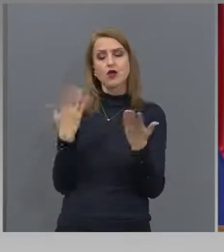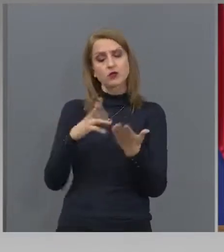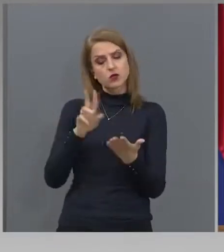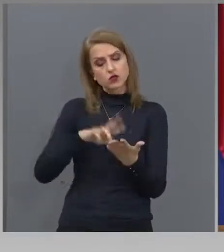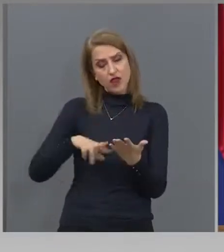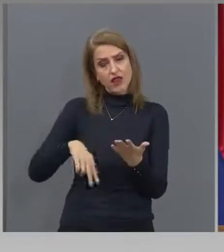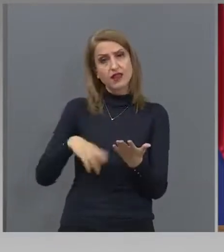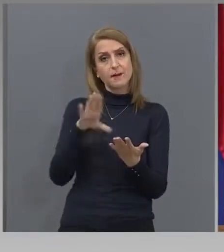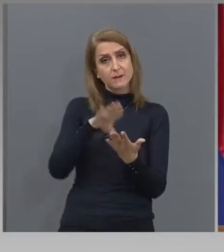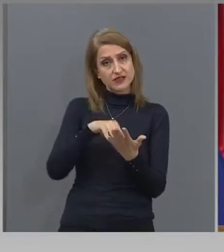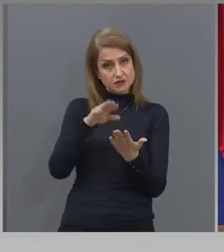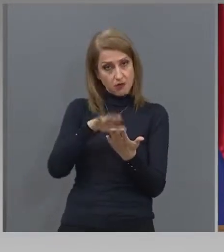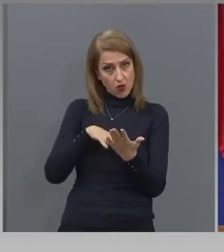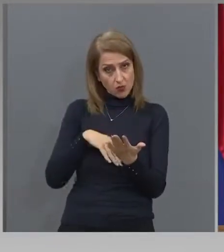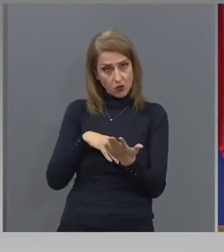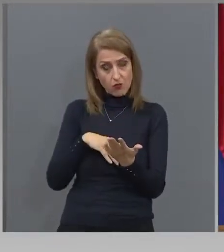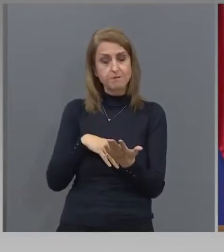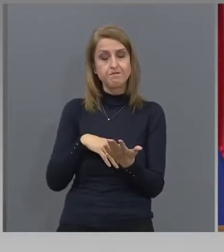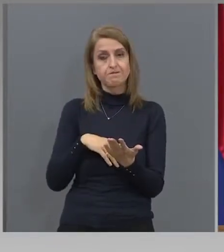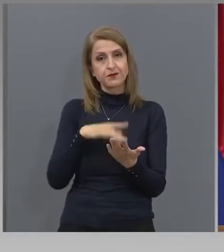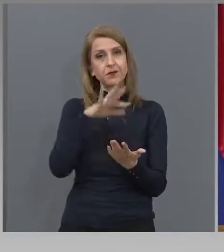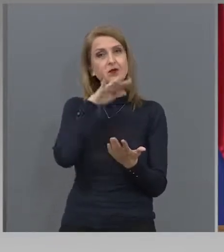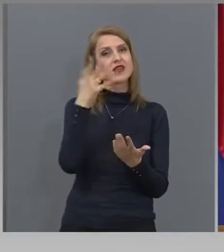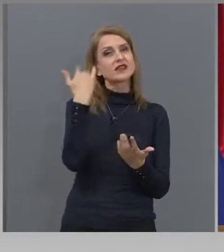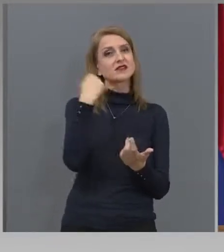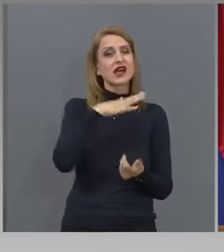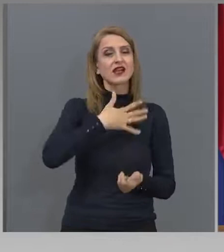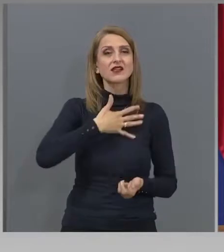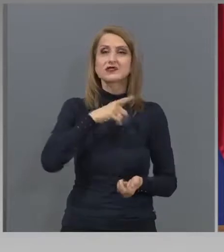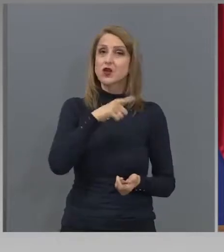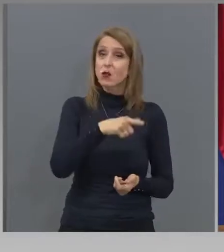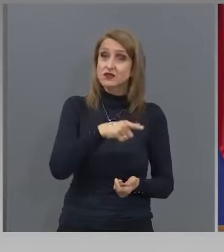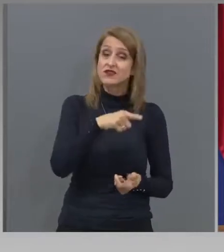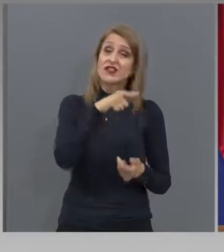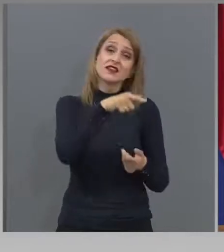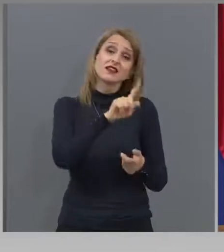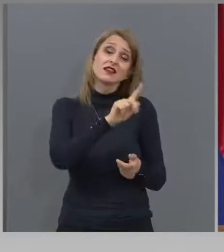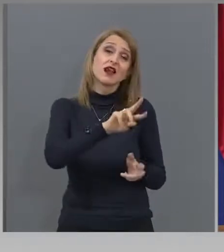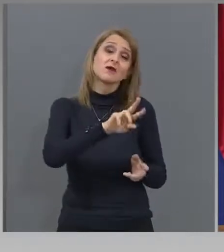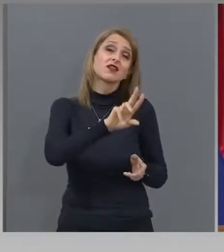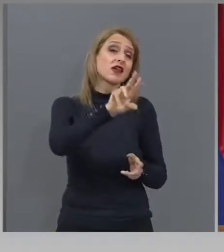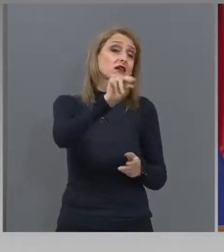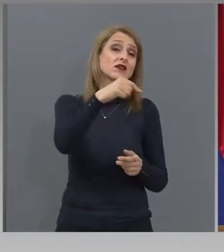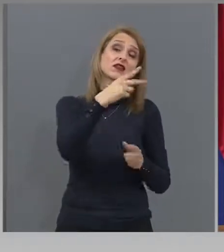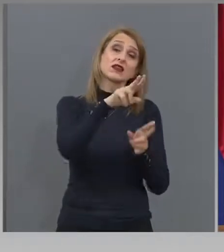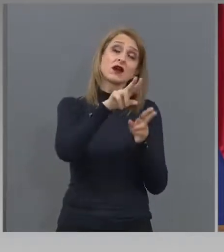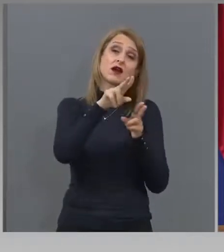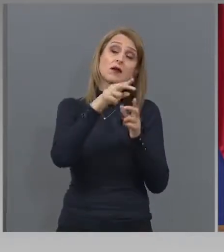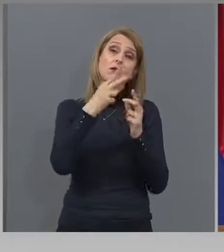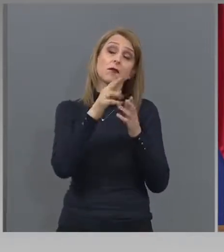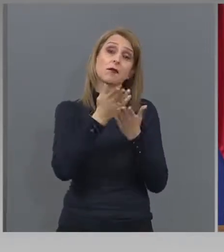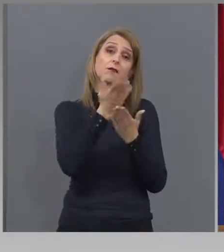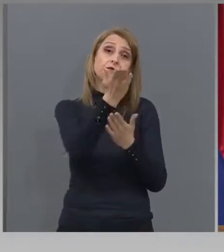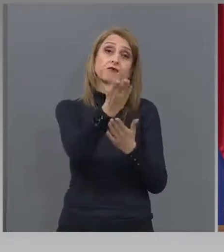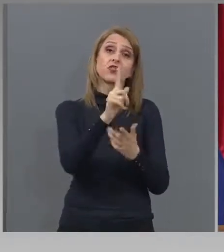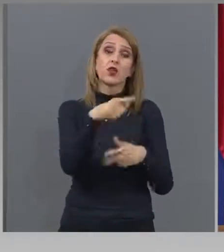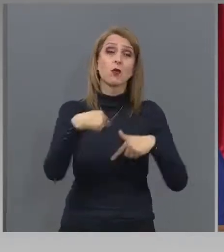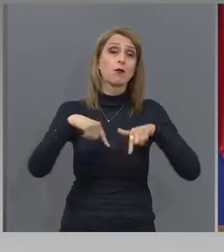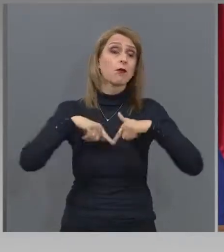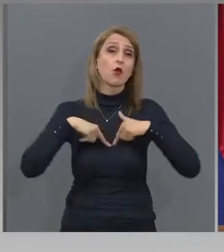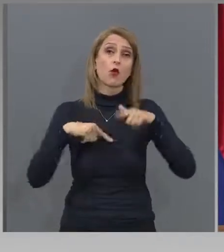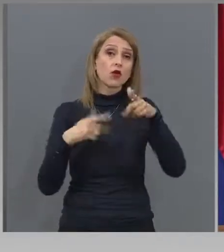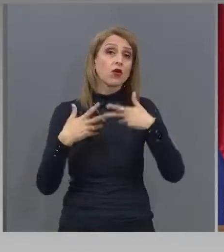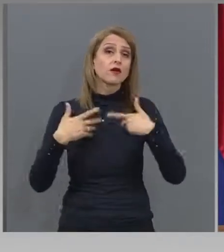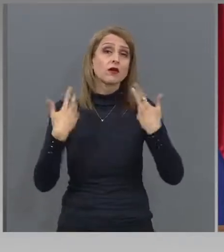него. Първо, за стария им собственик, те трябва да се обърнат към прокурорите, защото те са запорирали всички сметки и върват дела.